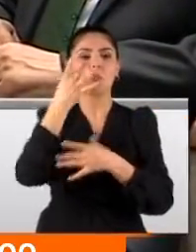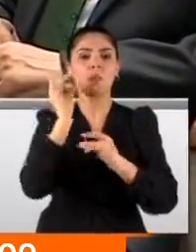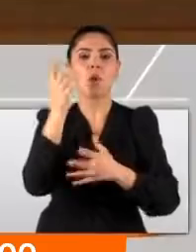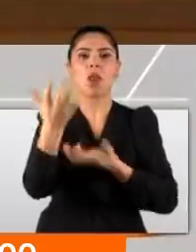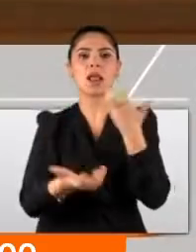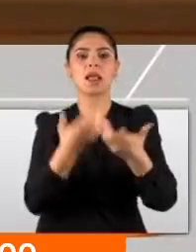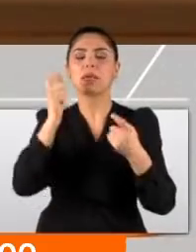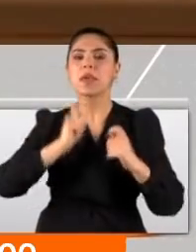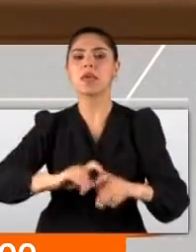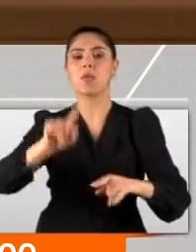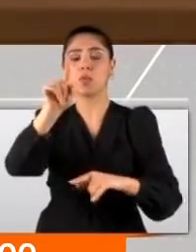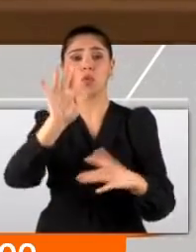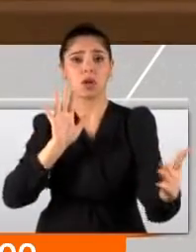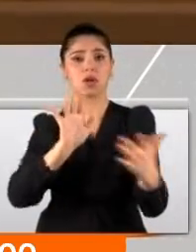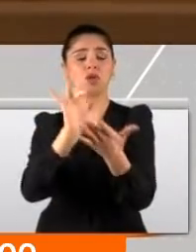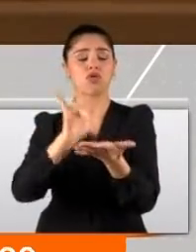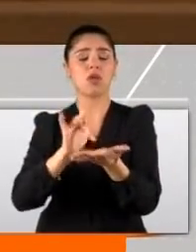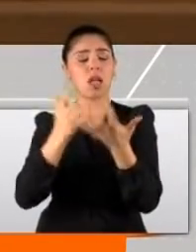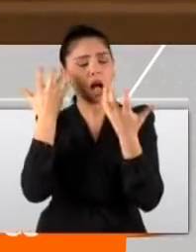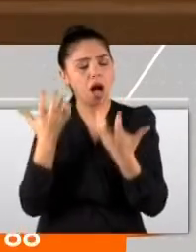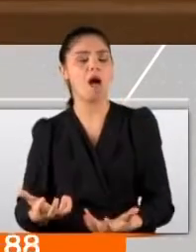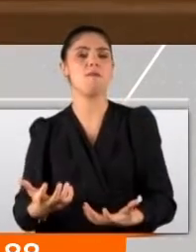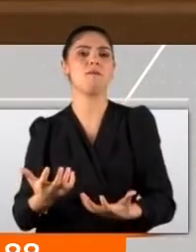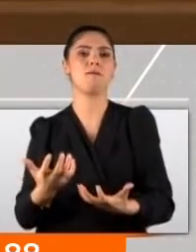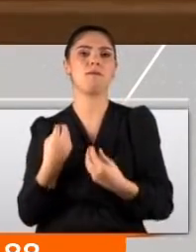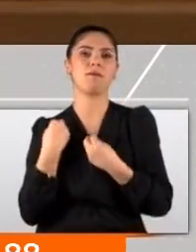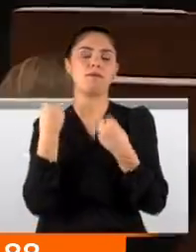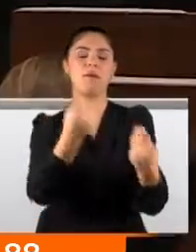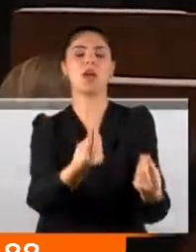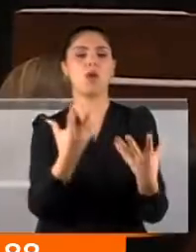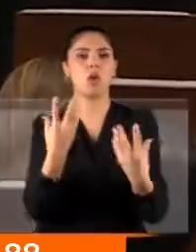gitmeyiniz. Bedelini çok ağır olarak ödersiniz.